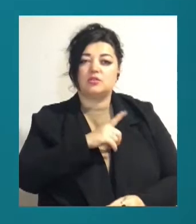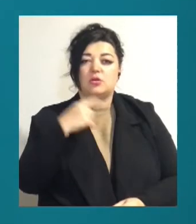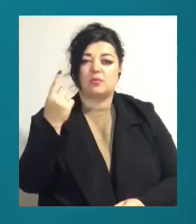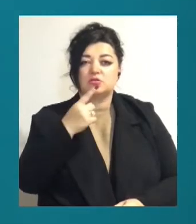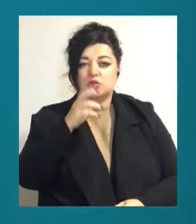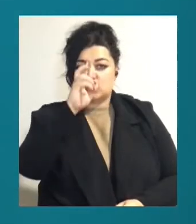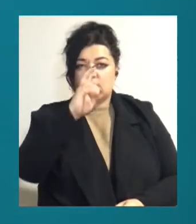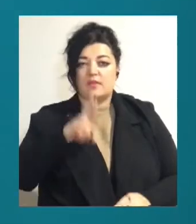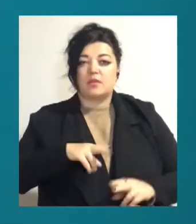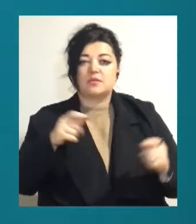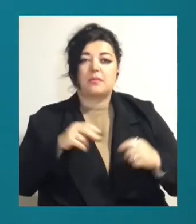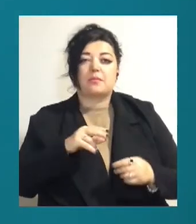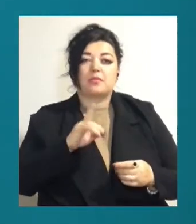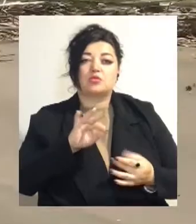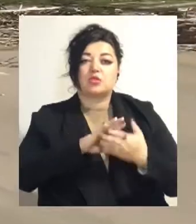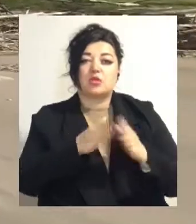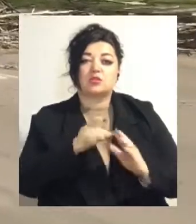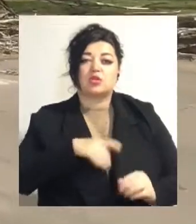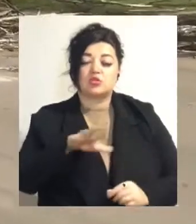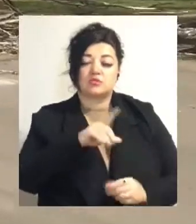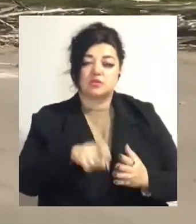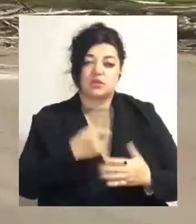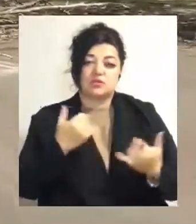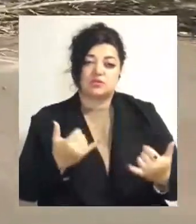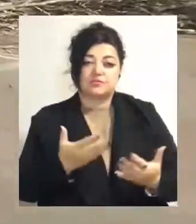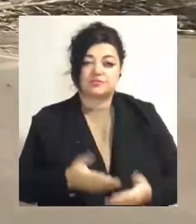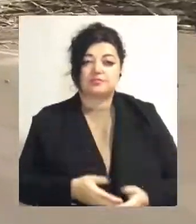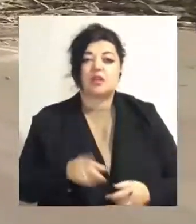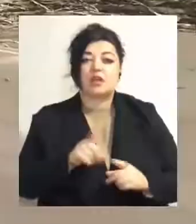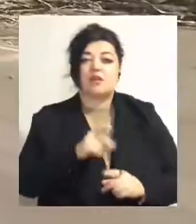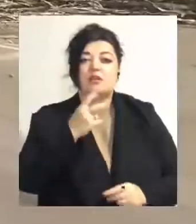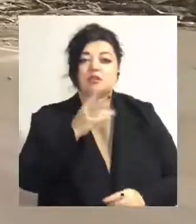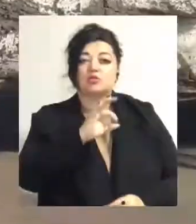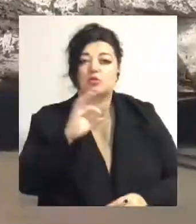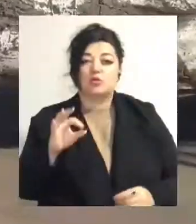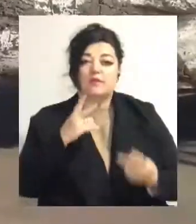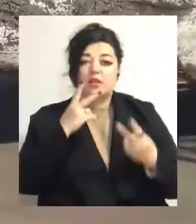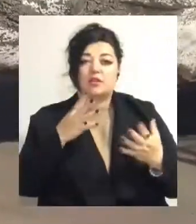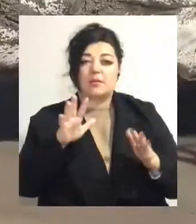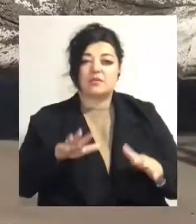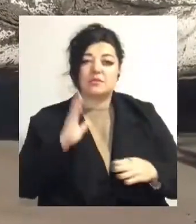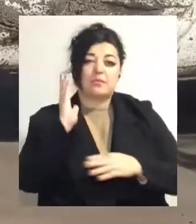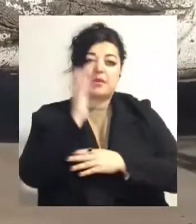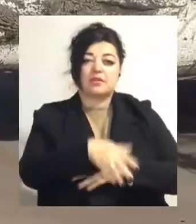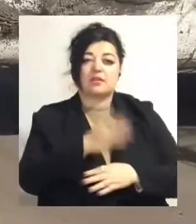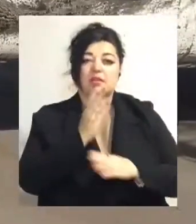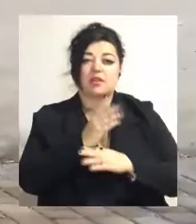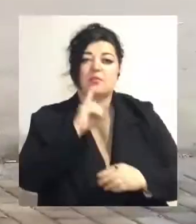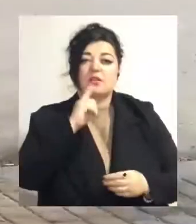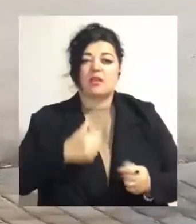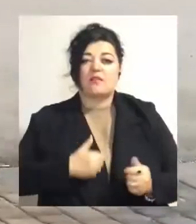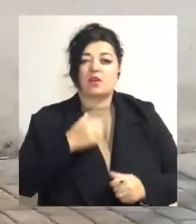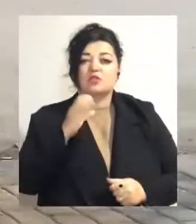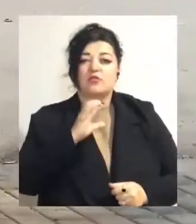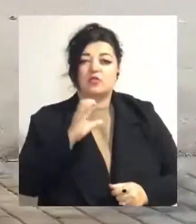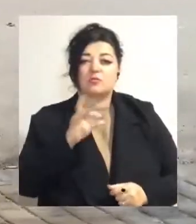Про ситуацію на Одесьчині дізнаєтесь далі. Так о 12.00 виглядало місце падіння дерева на зупинці «Молода гвардія» у Суворовському районі